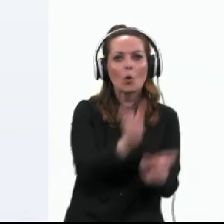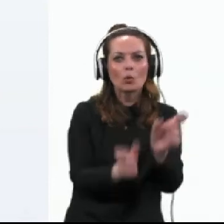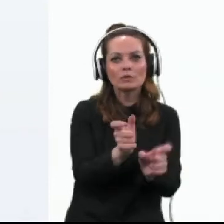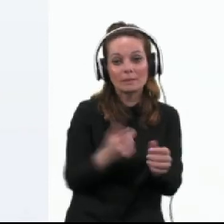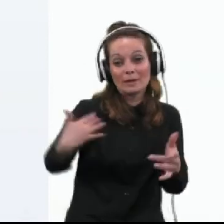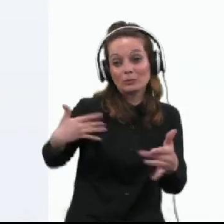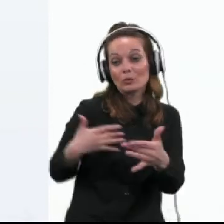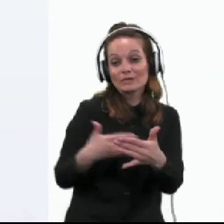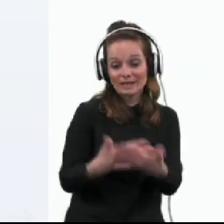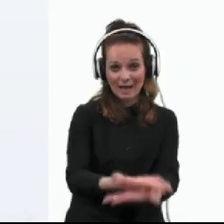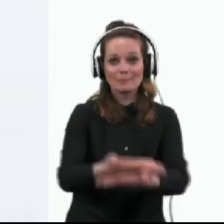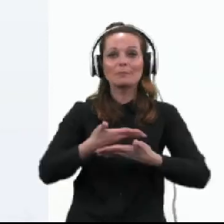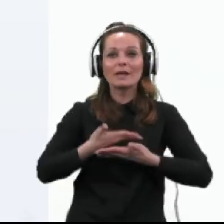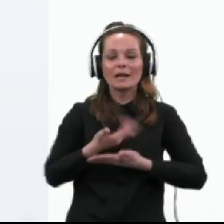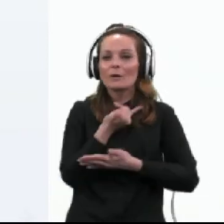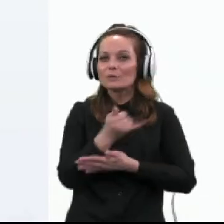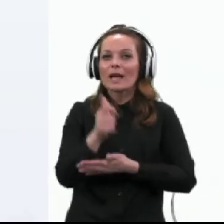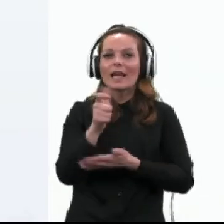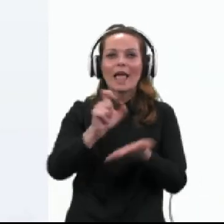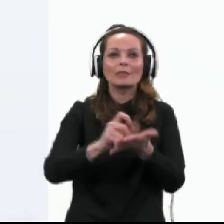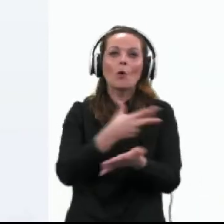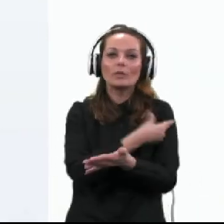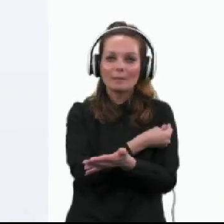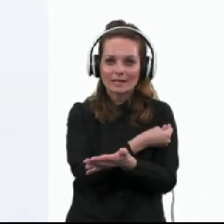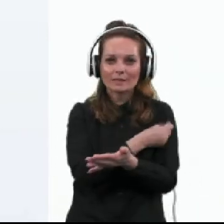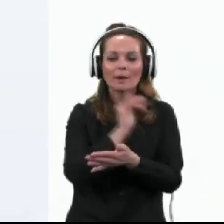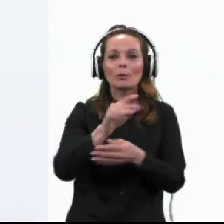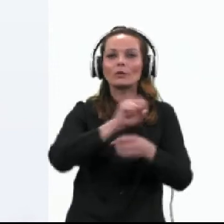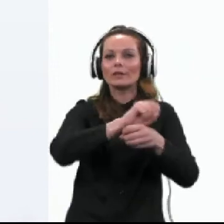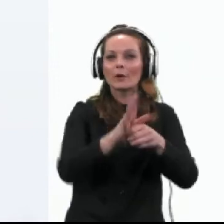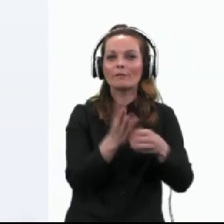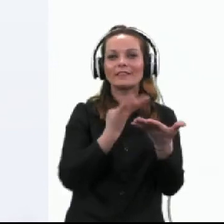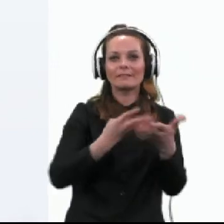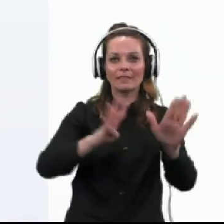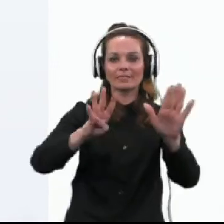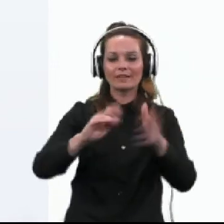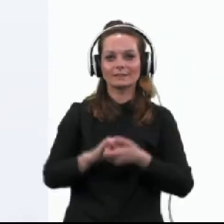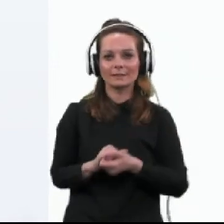ki so dosedaj prijele vsaj en odmerek cepiva proti COVID-19.